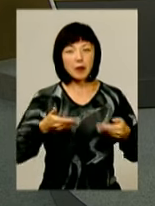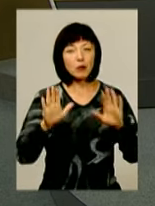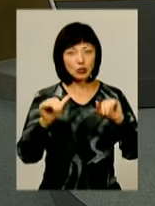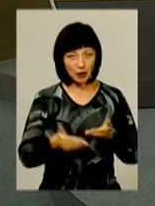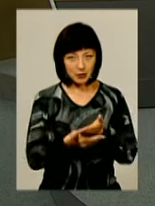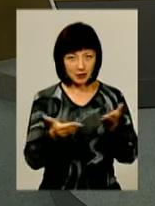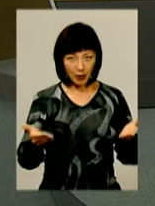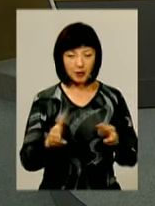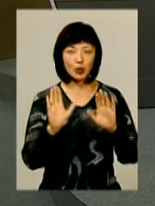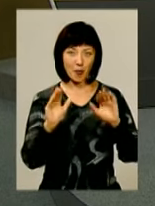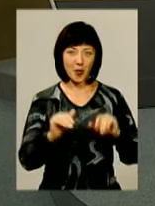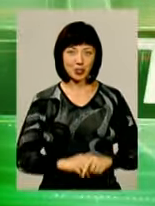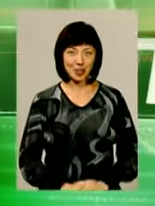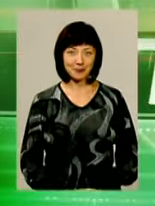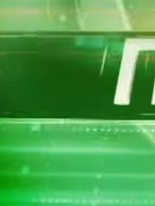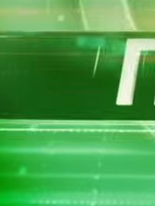прощаємося. До побачення.